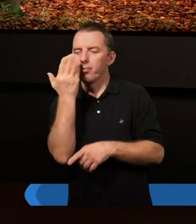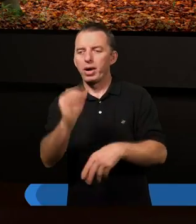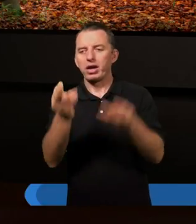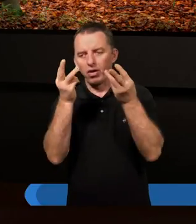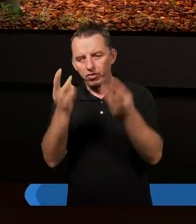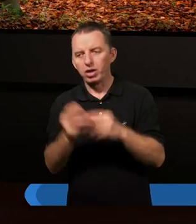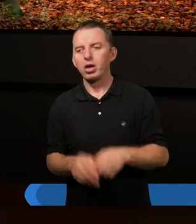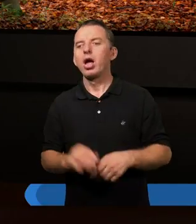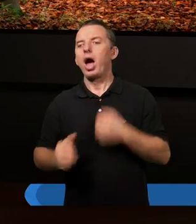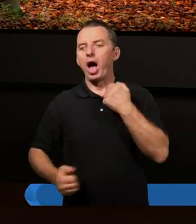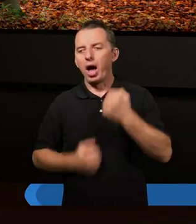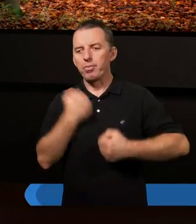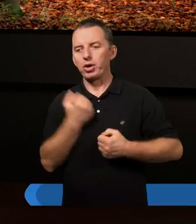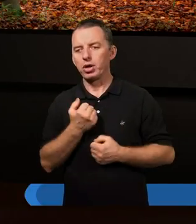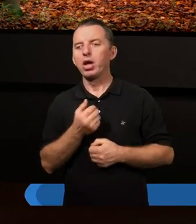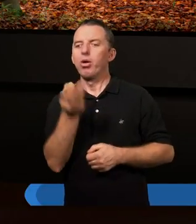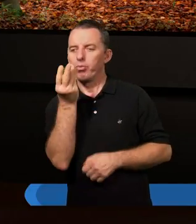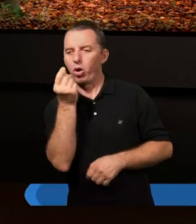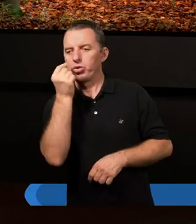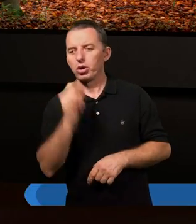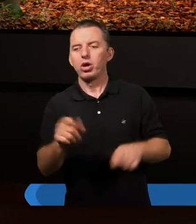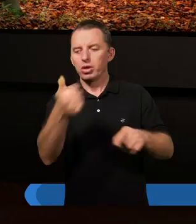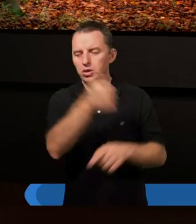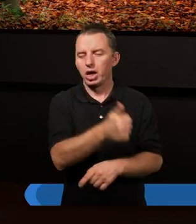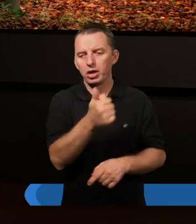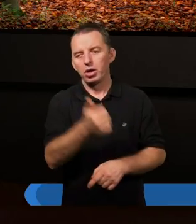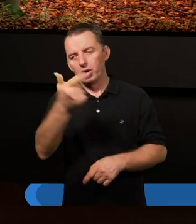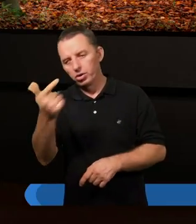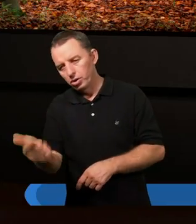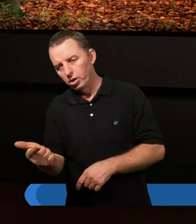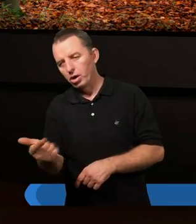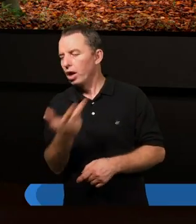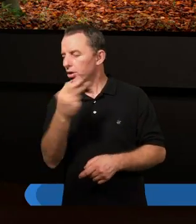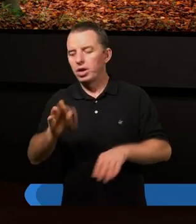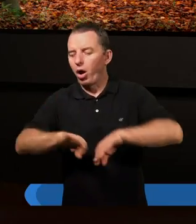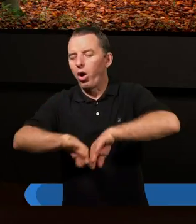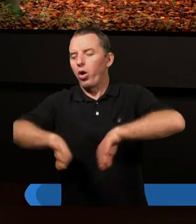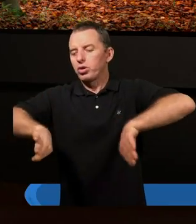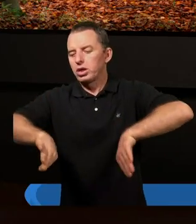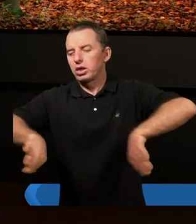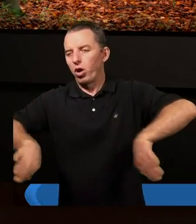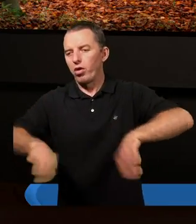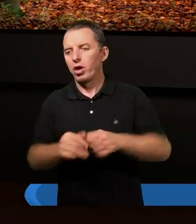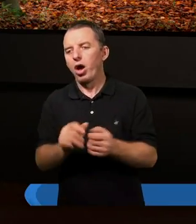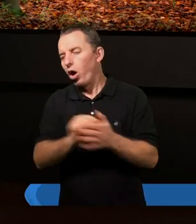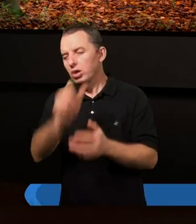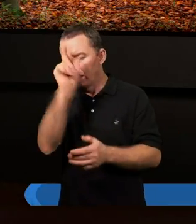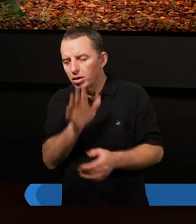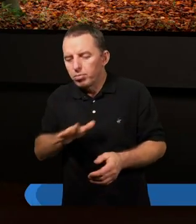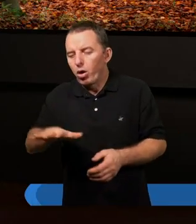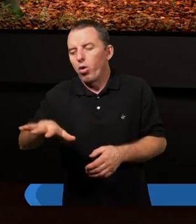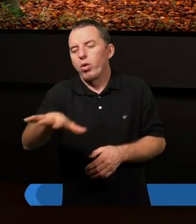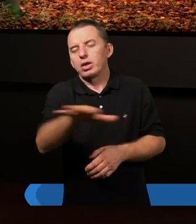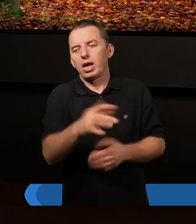ważne, abyśmy pocieszali jedni drugich i nie izolowali się od społecznego